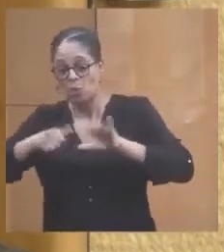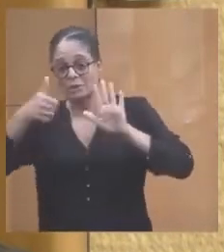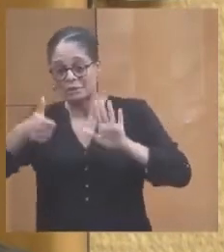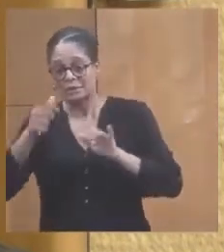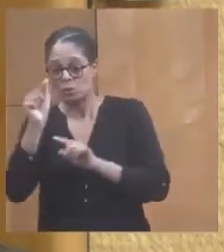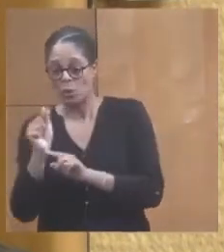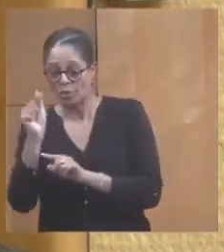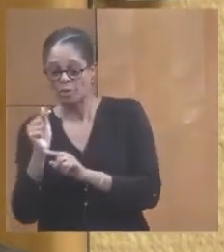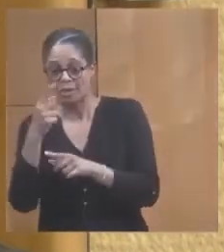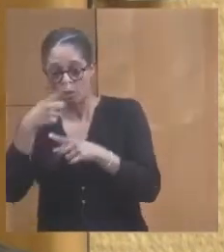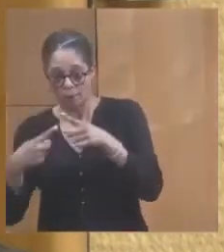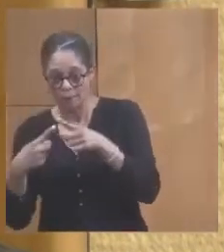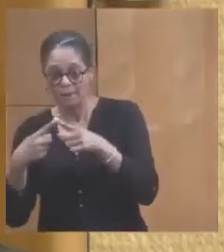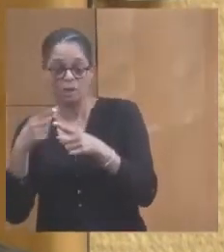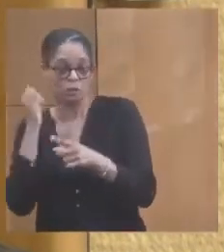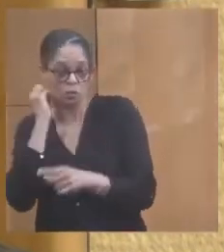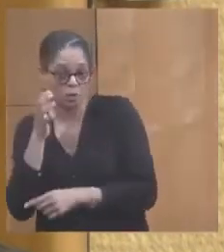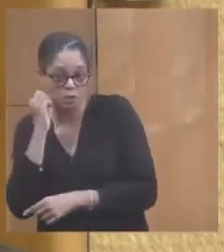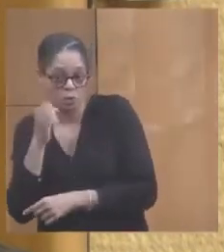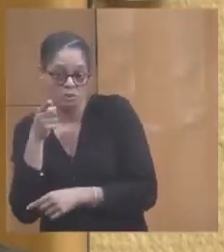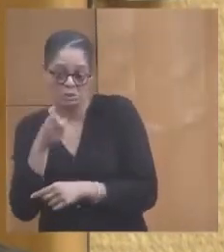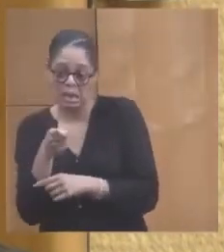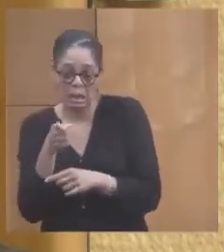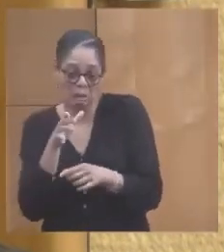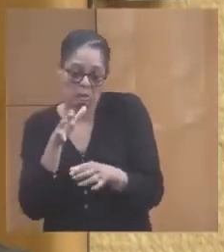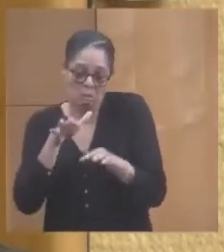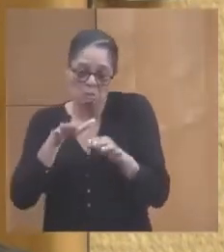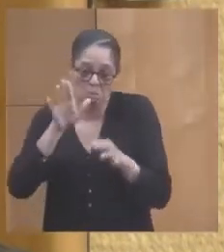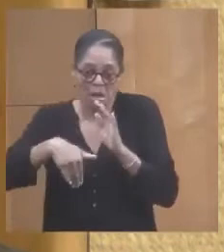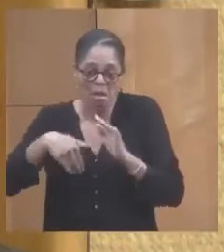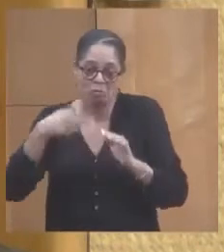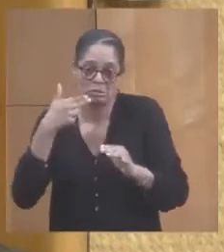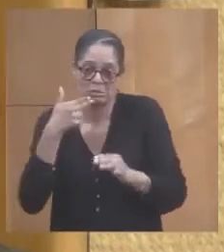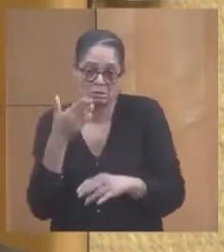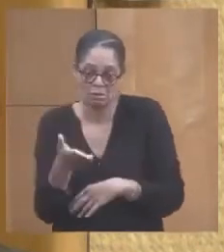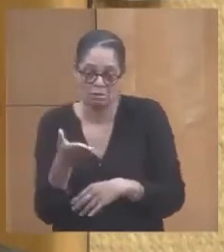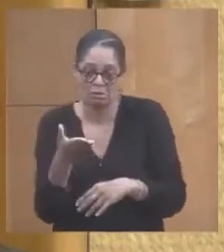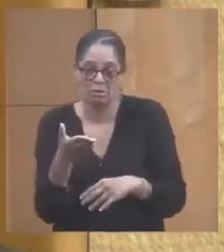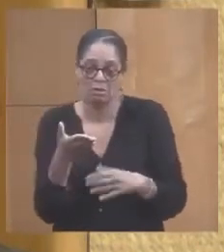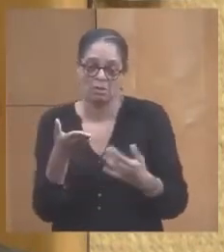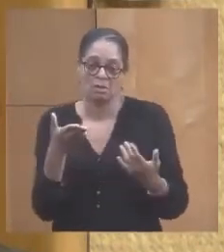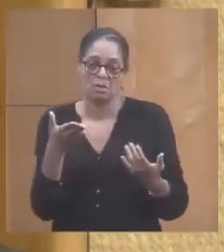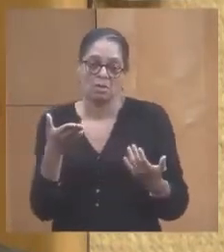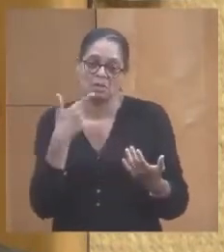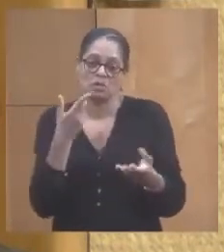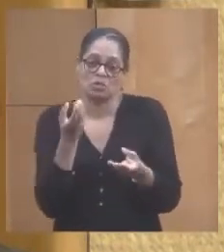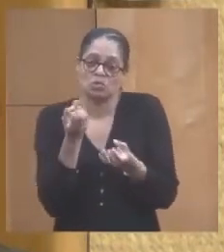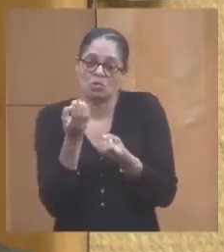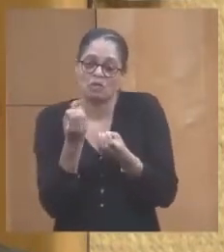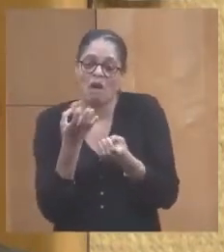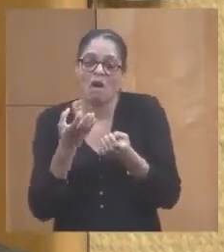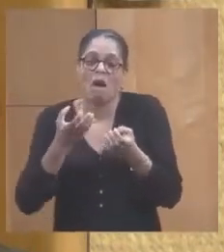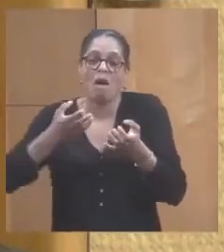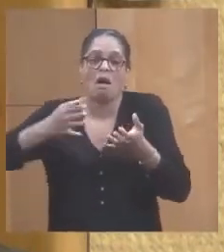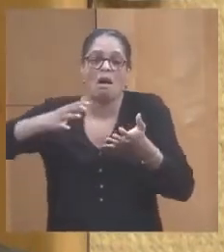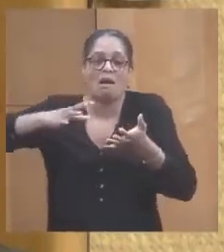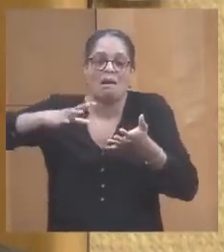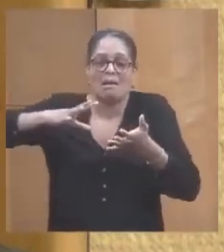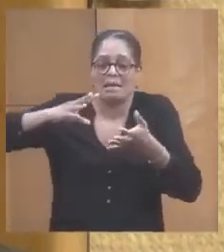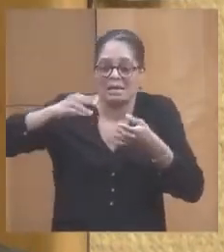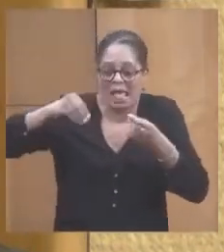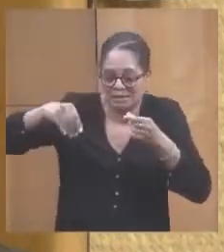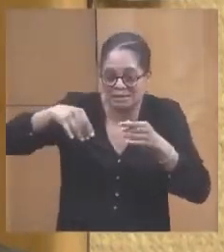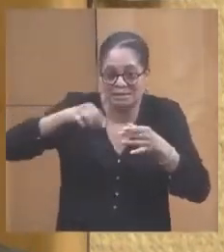glace par jour, n'était pas suffisamment exploité. Et il arrivait souvent que la glace finissait par se former un bloc